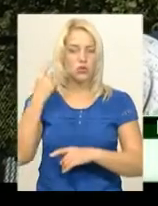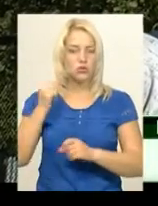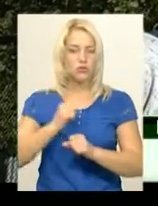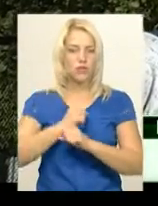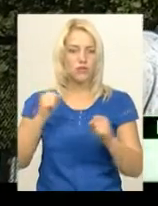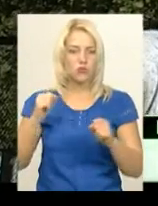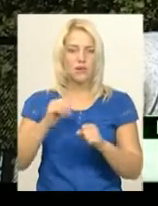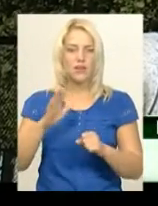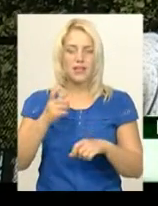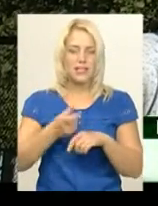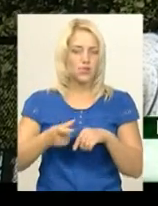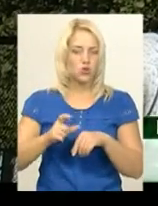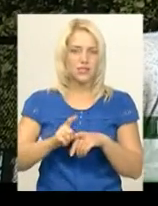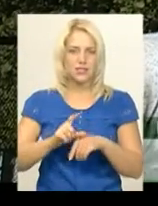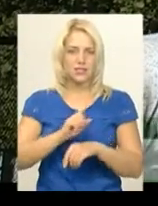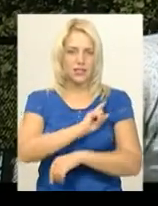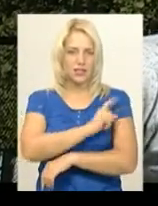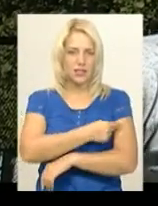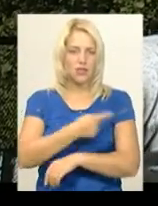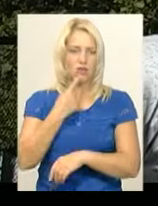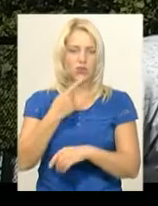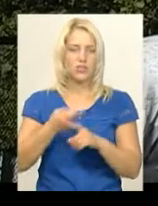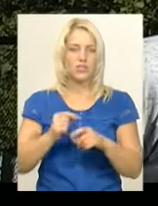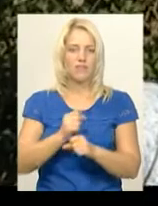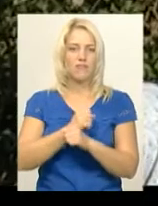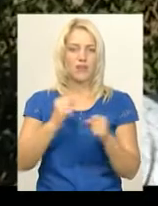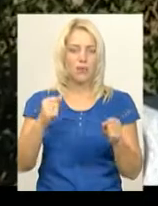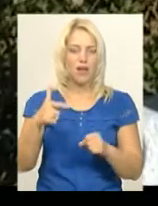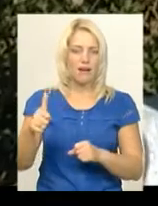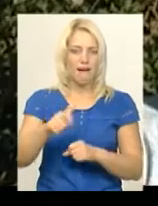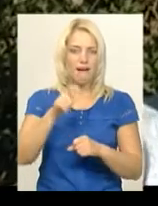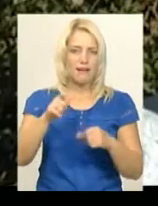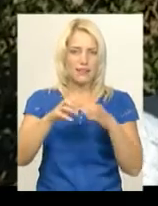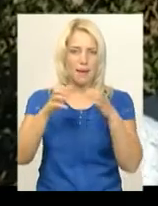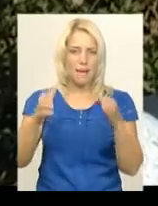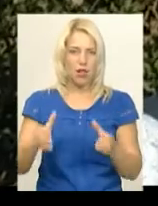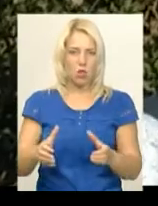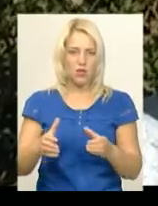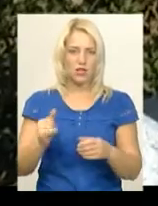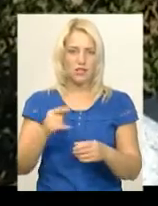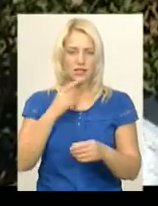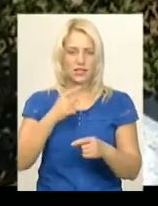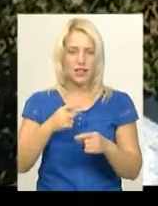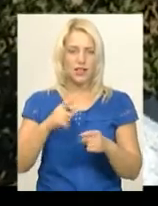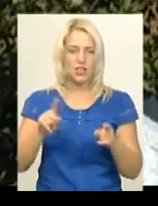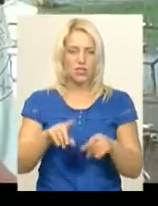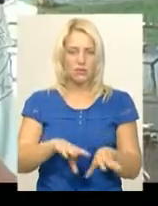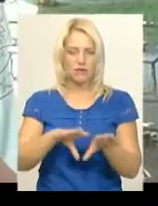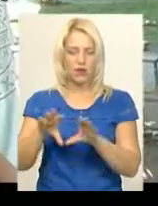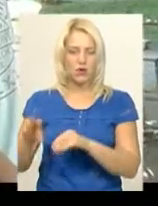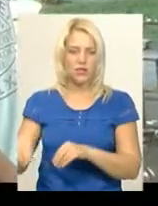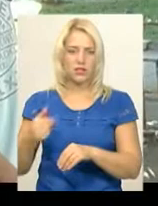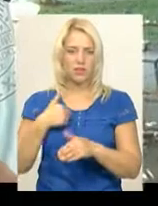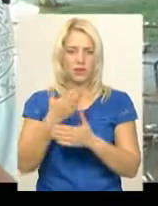не дуже легенький. Говорять, що це вибухнув газовий балон. І нам сказали евакуюватися, і ми вийшли вже.